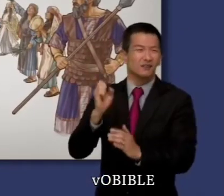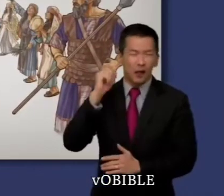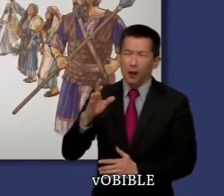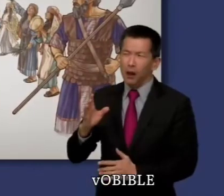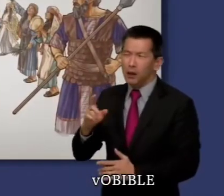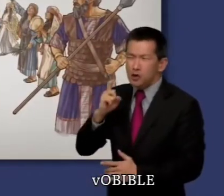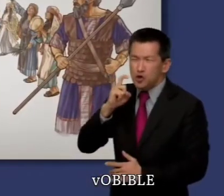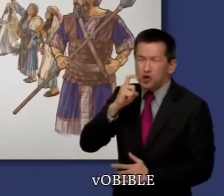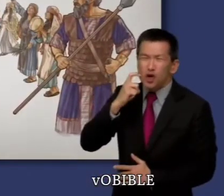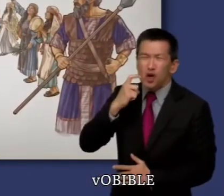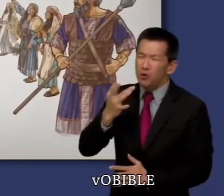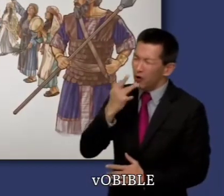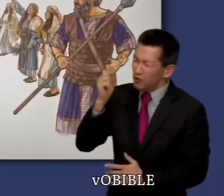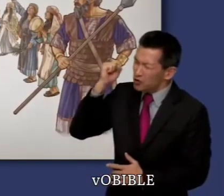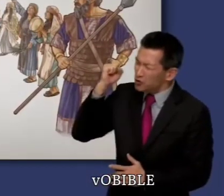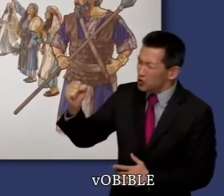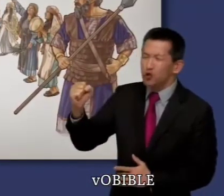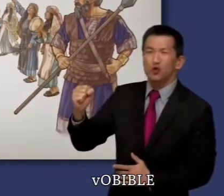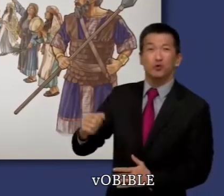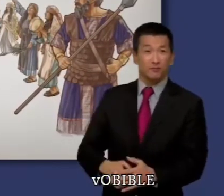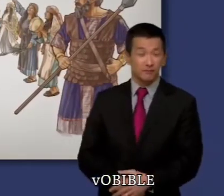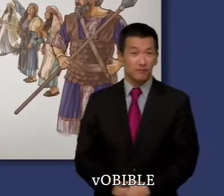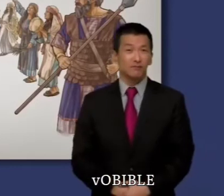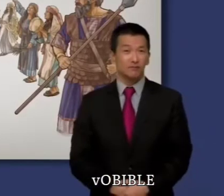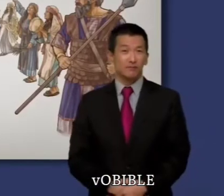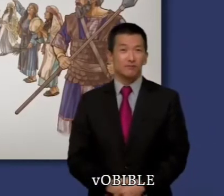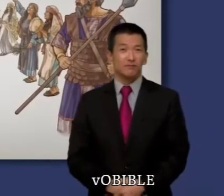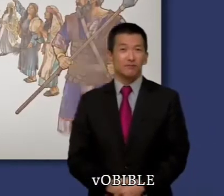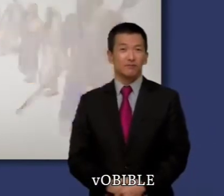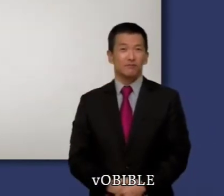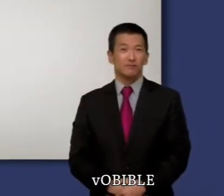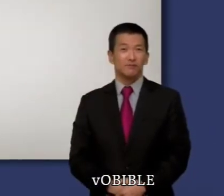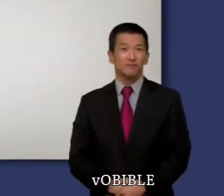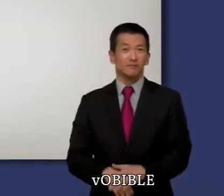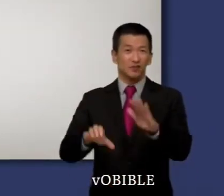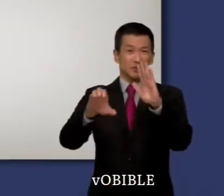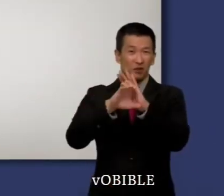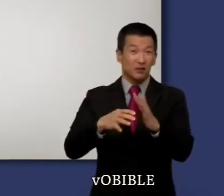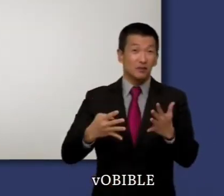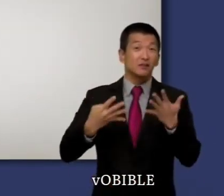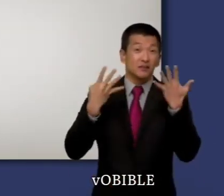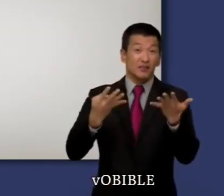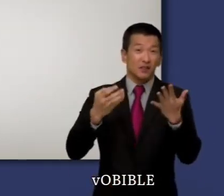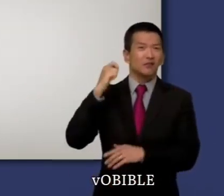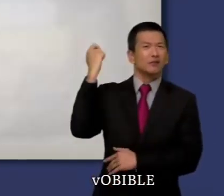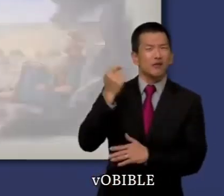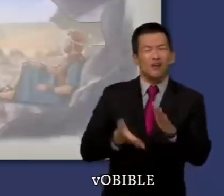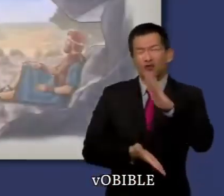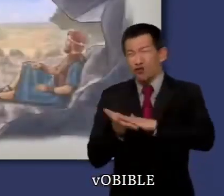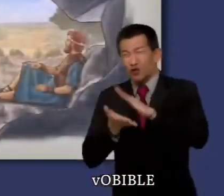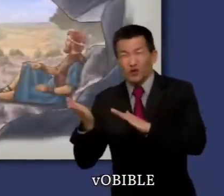louanges que Saül. Ce dernier se met alors à nourrir une jalousie meurtrière envers lui. Dans le chapitre 19,